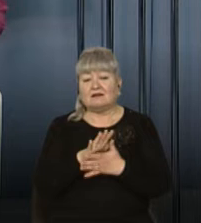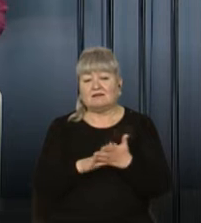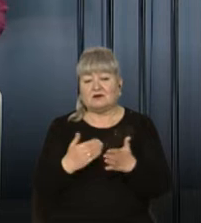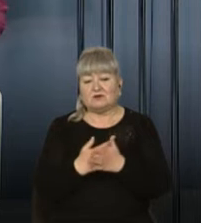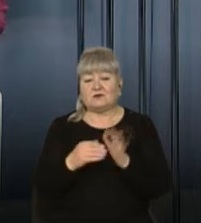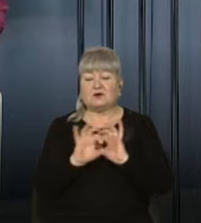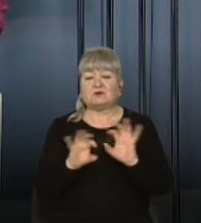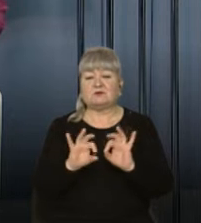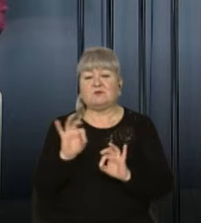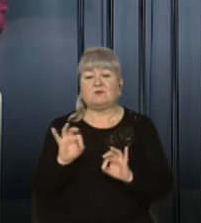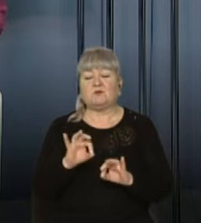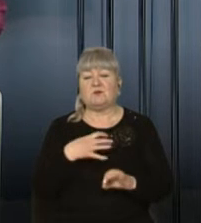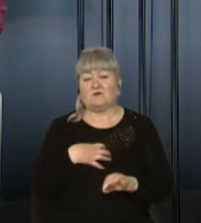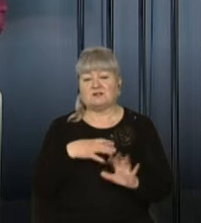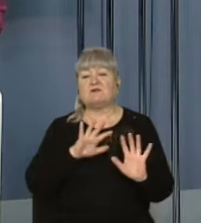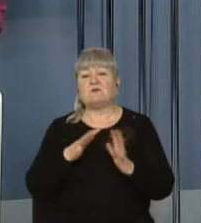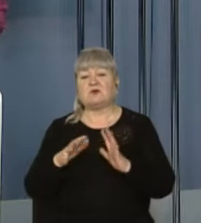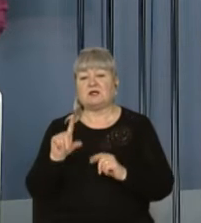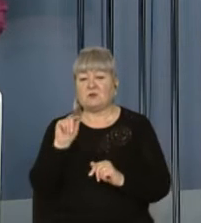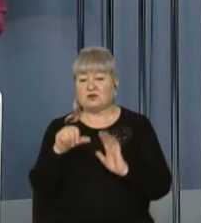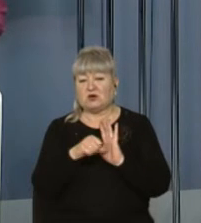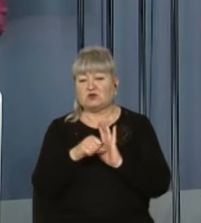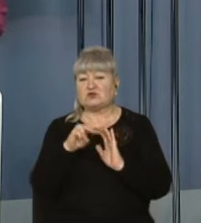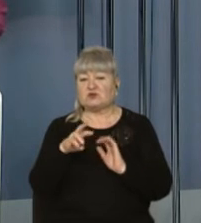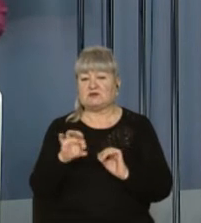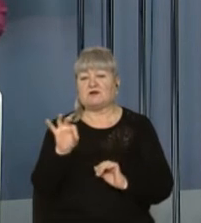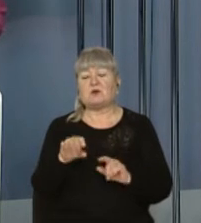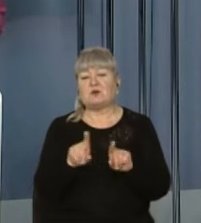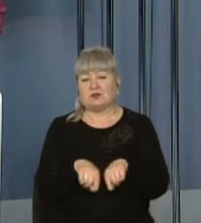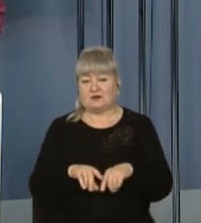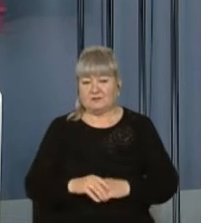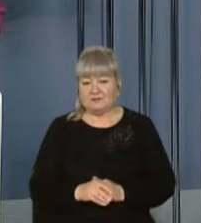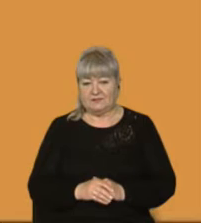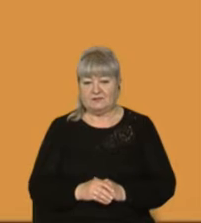випуску розповімо про головні події понеділка 6 травня, зокрема про таке.